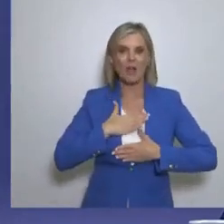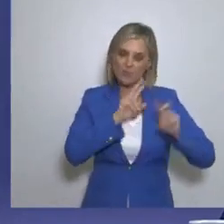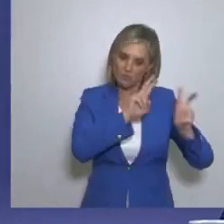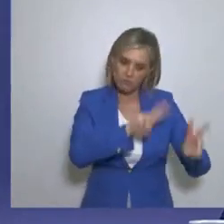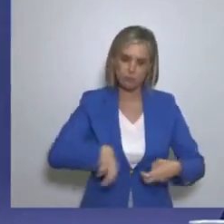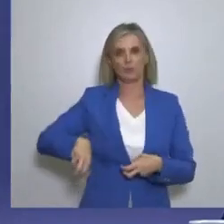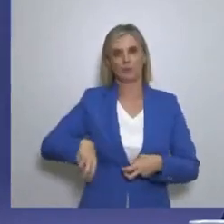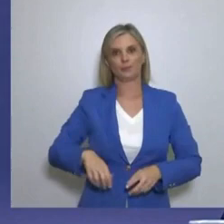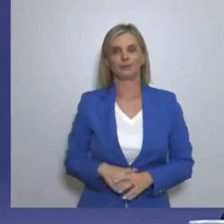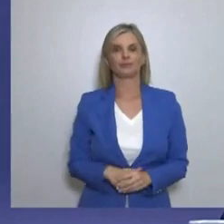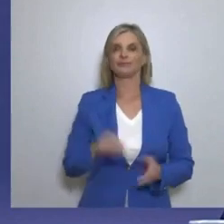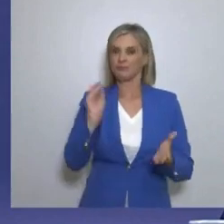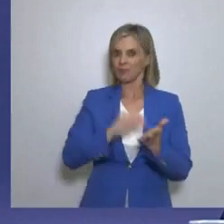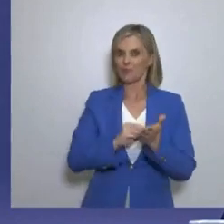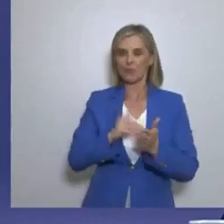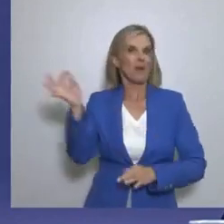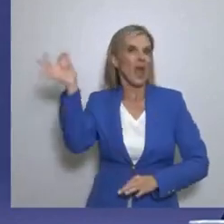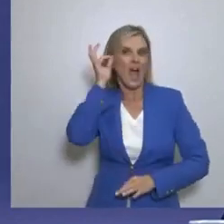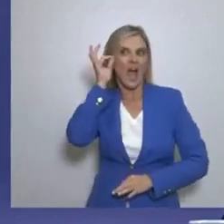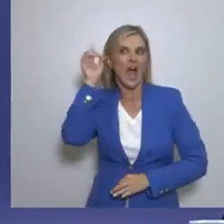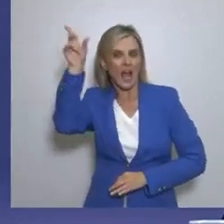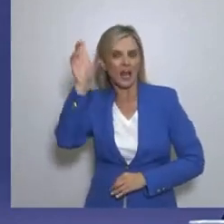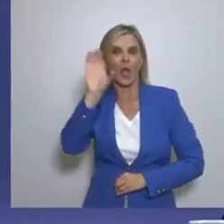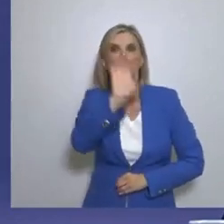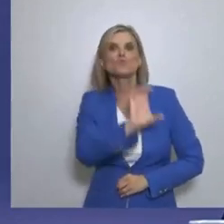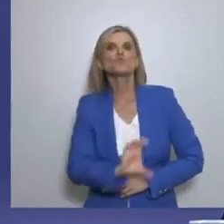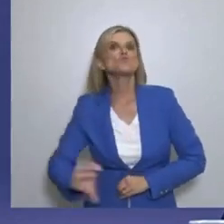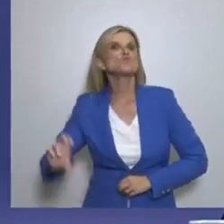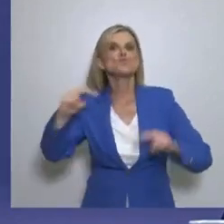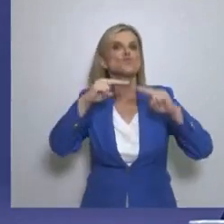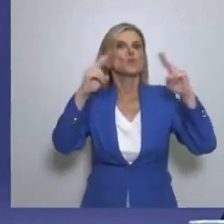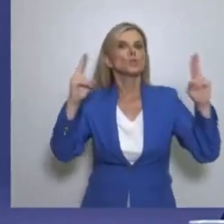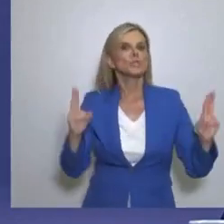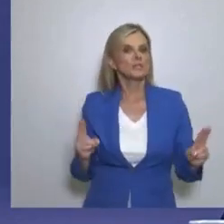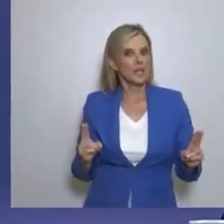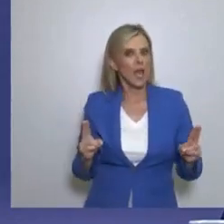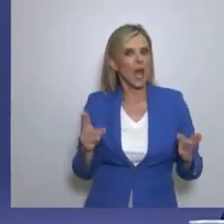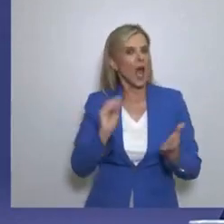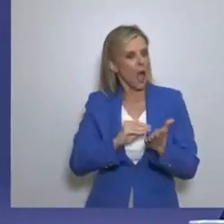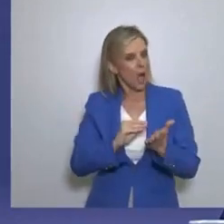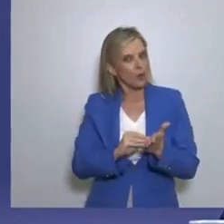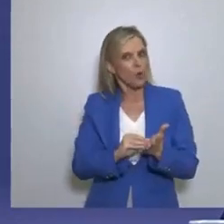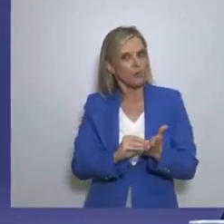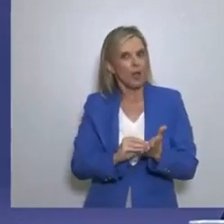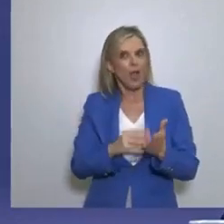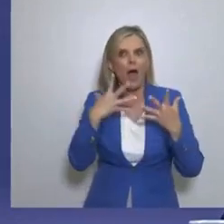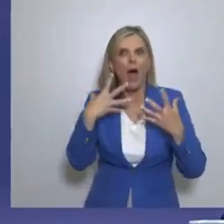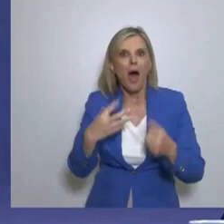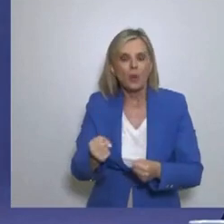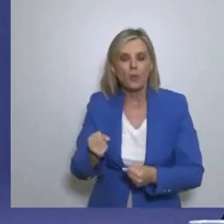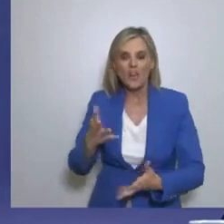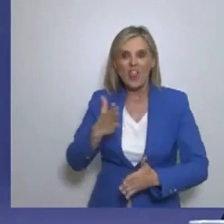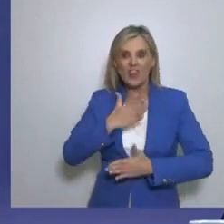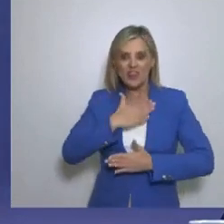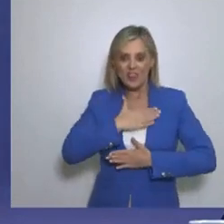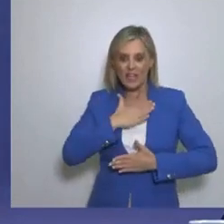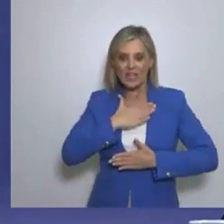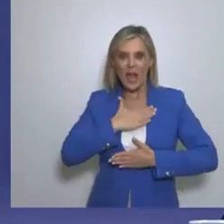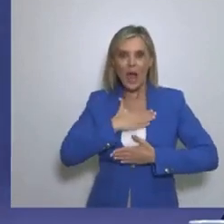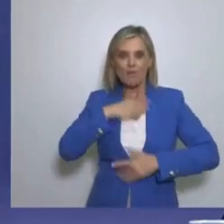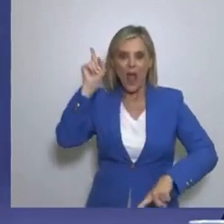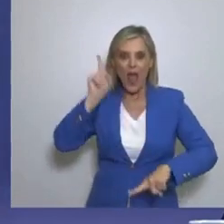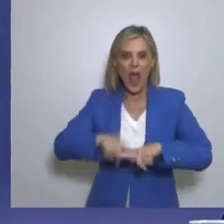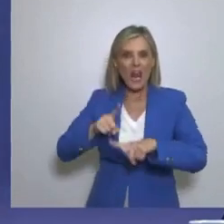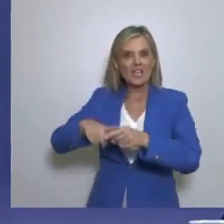μουσεία στη Γαλλία αλλά και εκεί που έχετε χώρες απεικιοκρατήσει έχουν δικά μου κτερίσματα, δικά μου μοναδικά